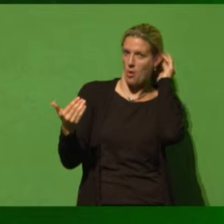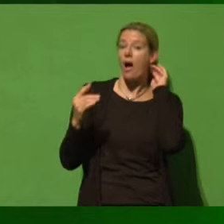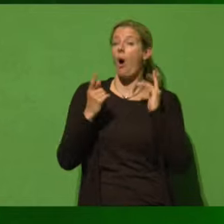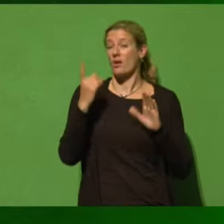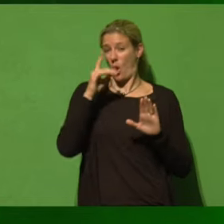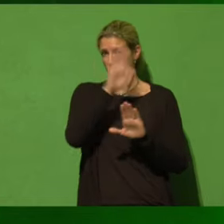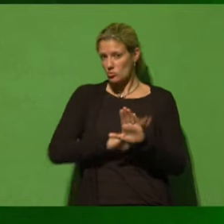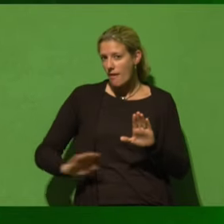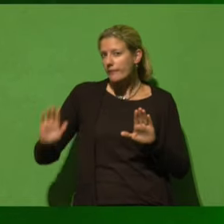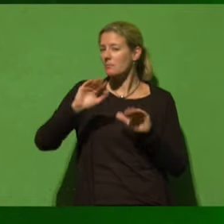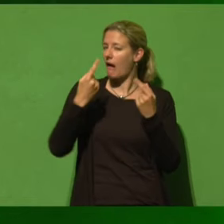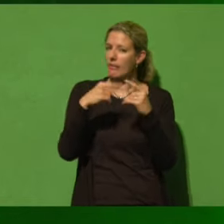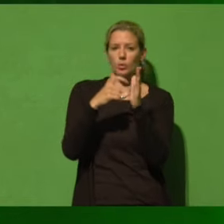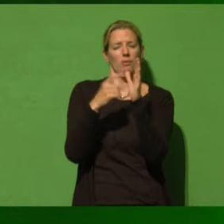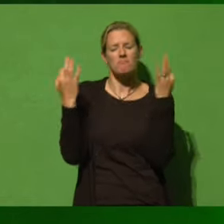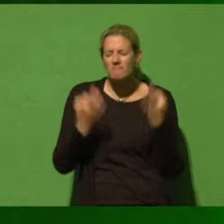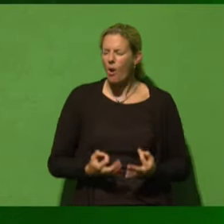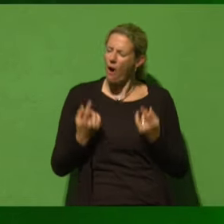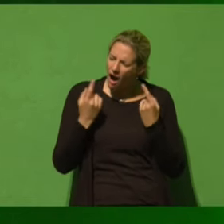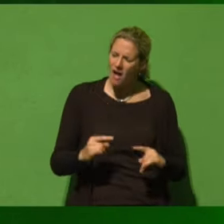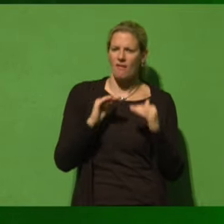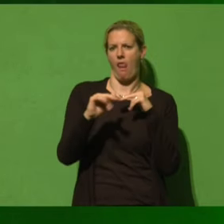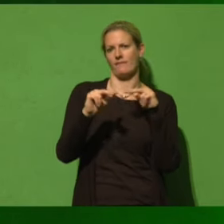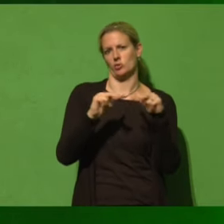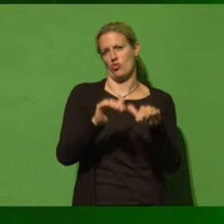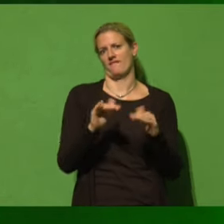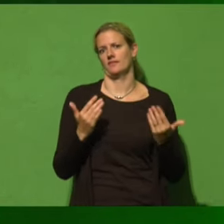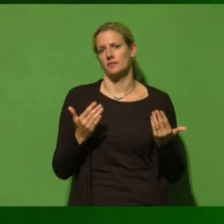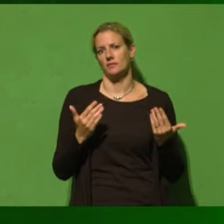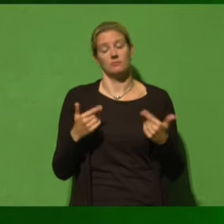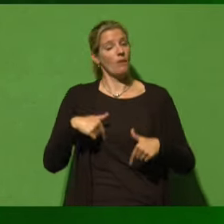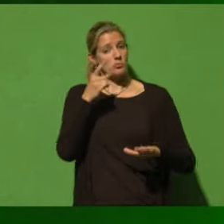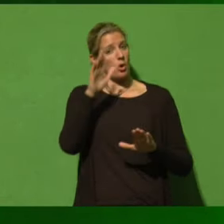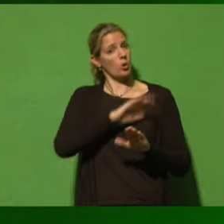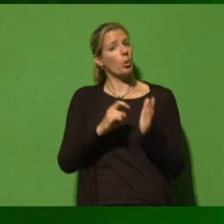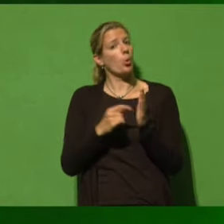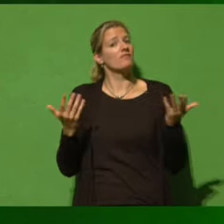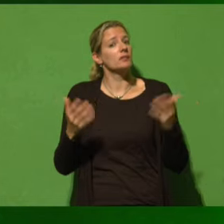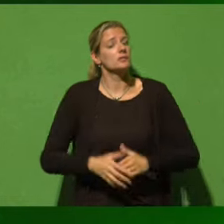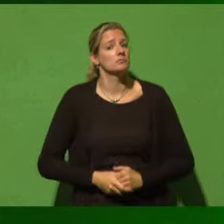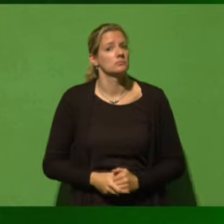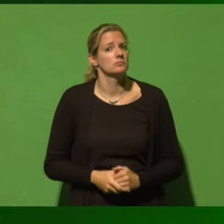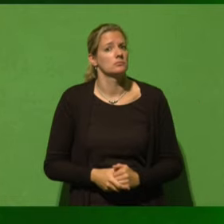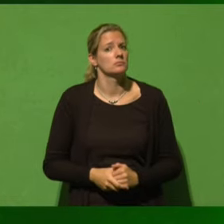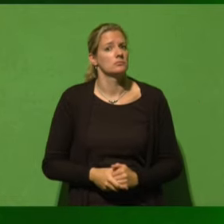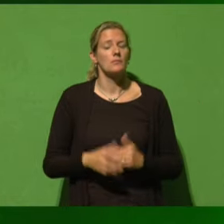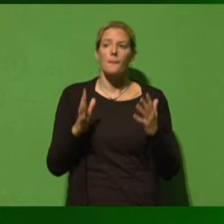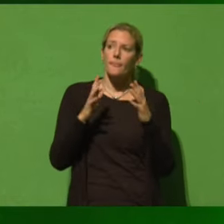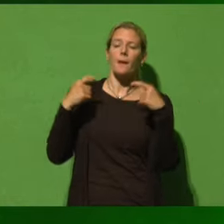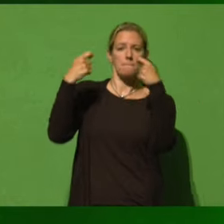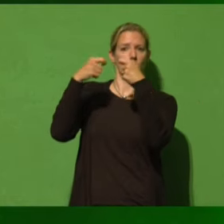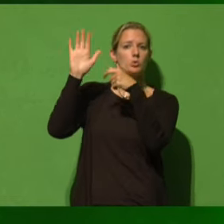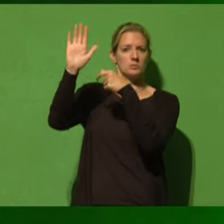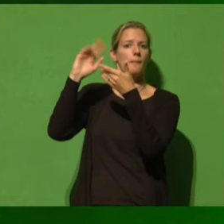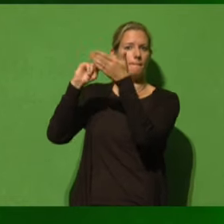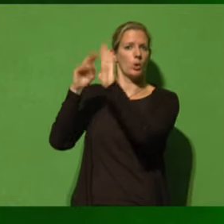wir eine andere Landwirtschaftspolitik brauchen. Was sind die nationalen Gründe? Ich meine, wir haben eine Landwirtschaftspolitik auf Bundesebene und zum Teil